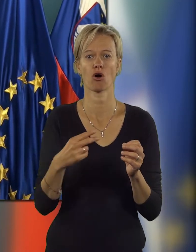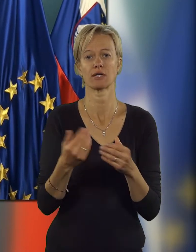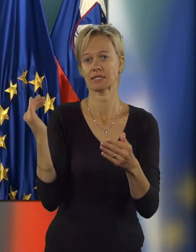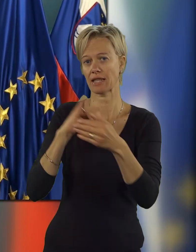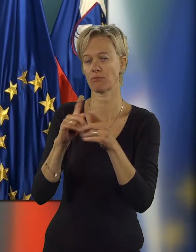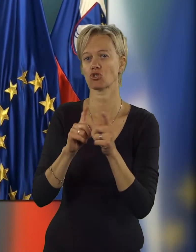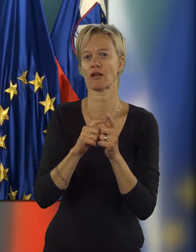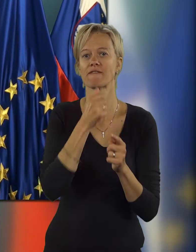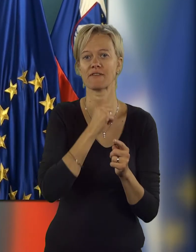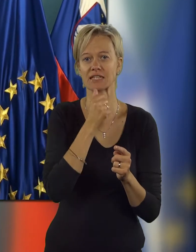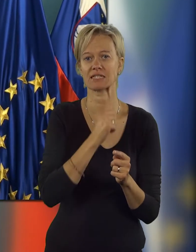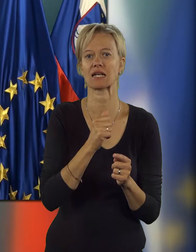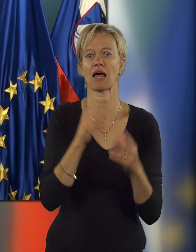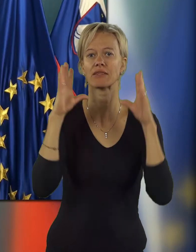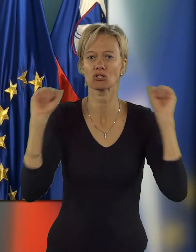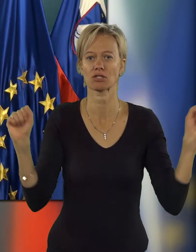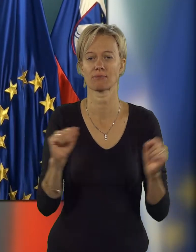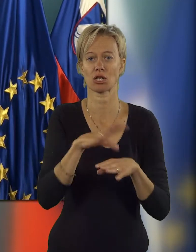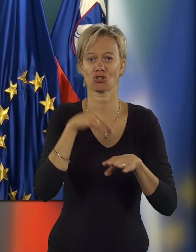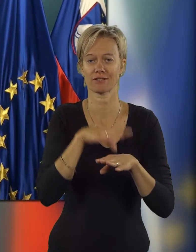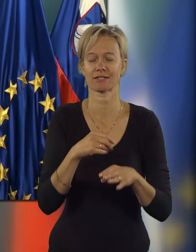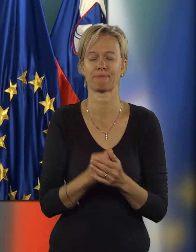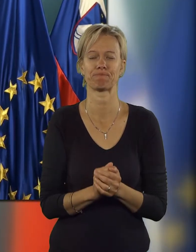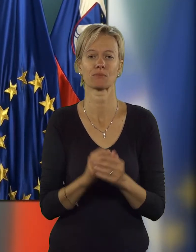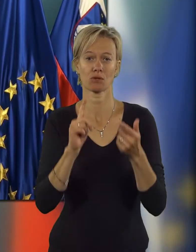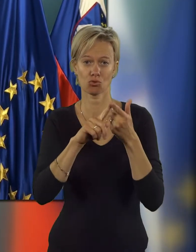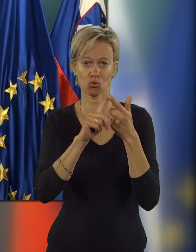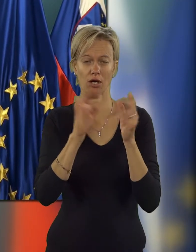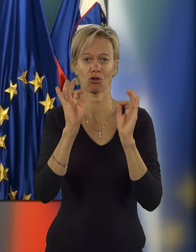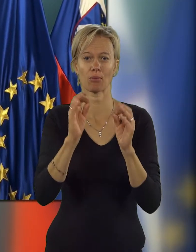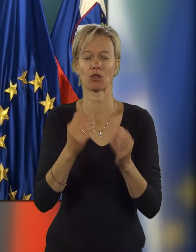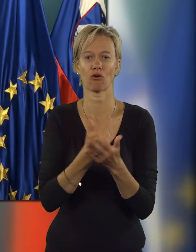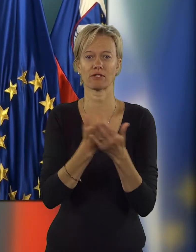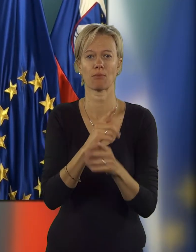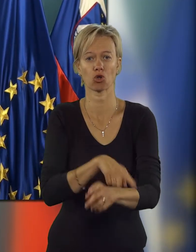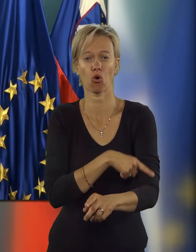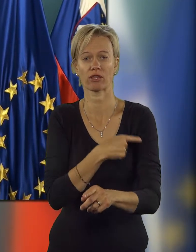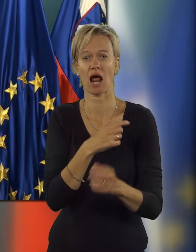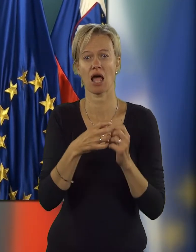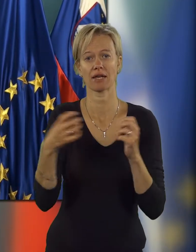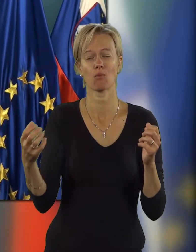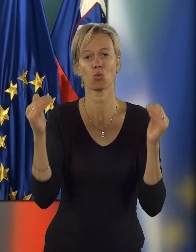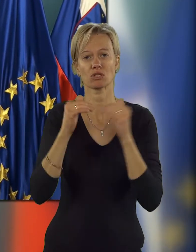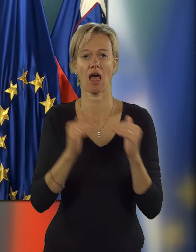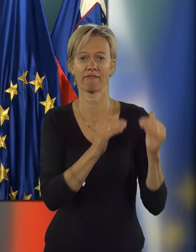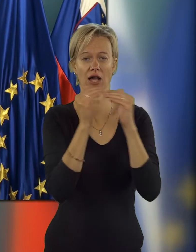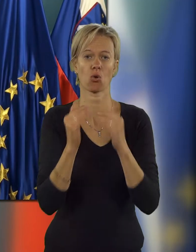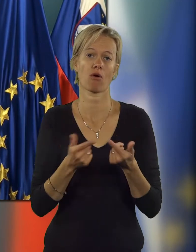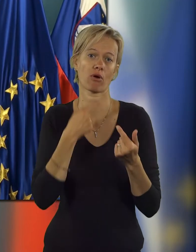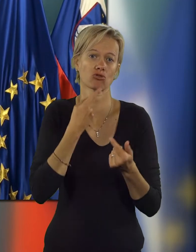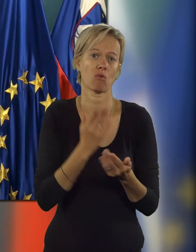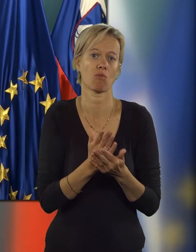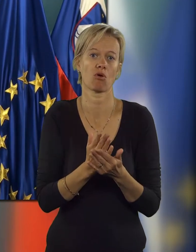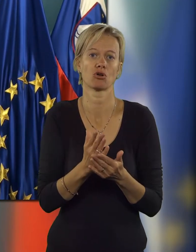države, kot je Finska, Nizozemska in Švedska. In druga dobra novica po dolgotrajnemu sklajevanju, lahko rečemo,